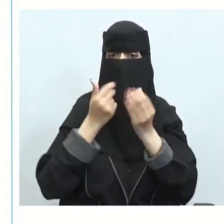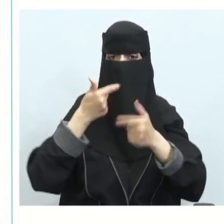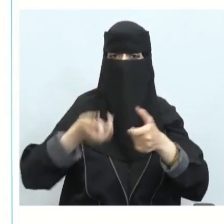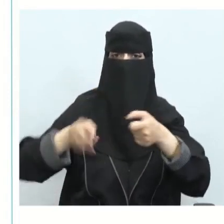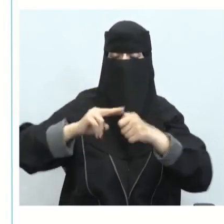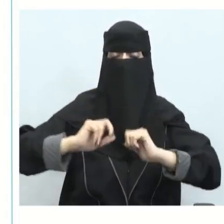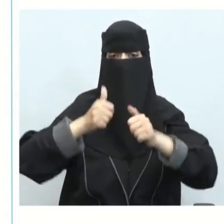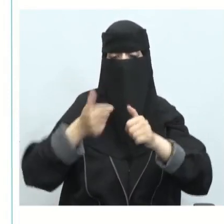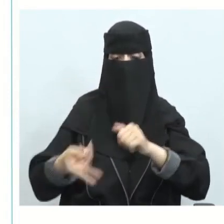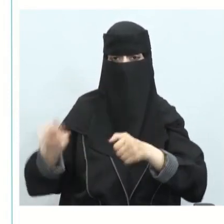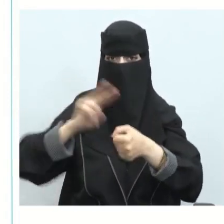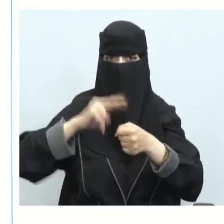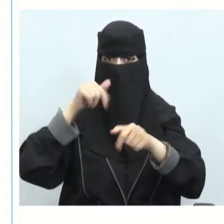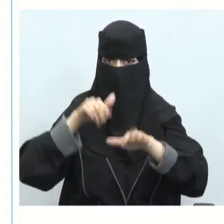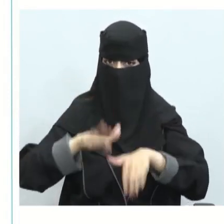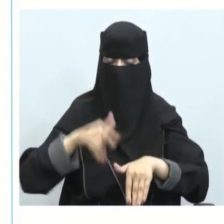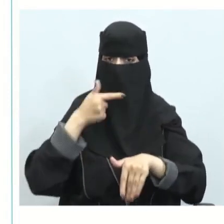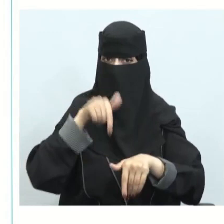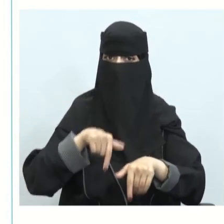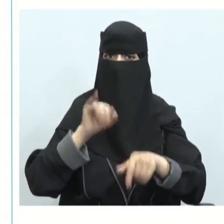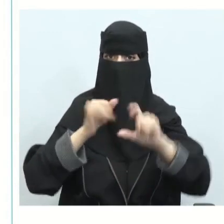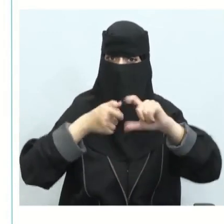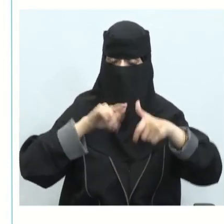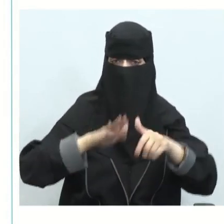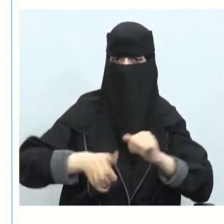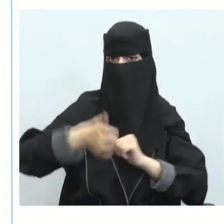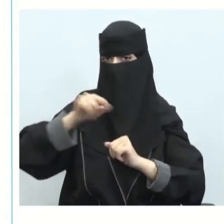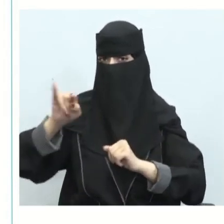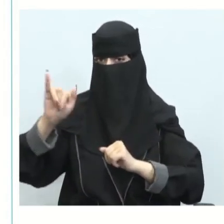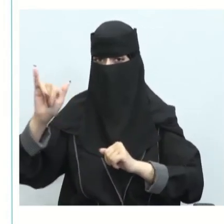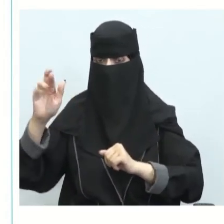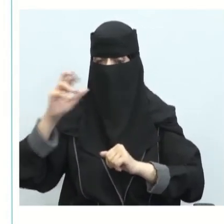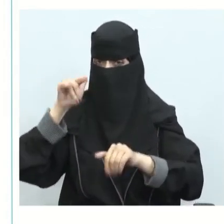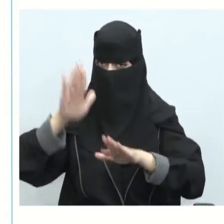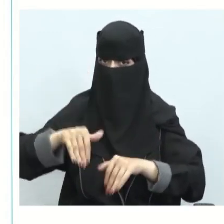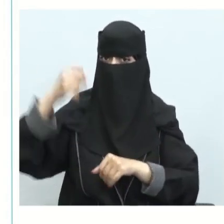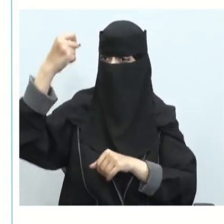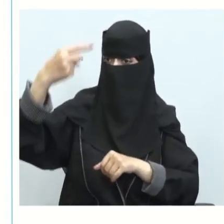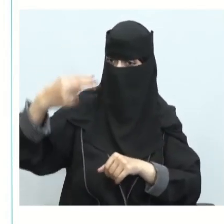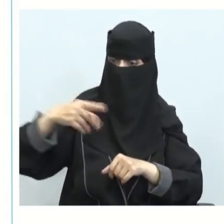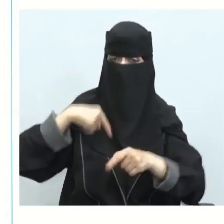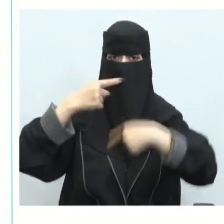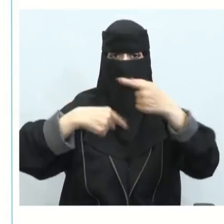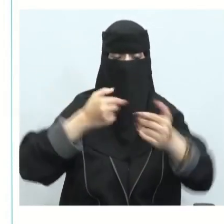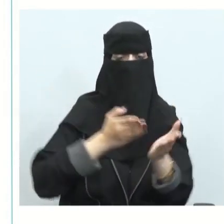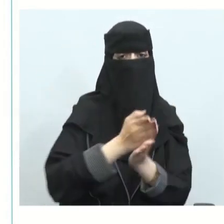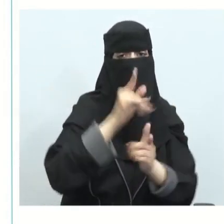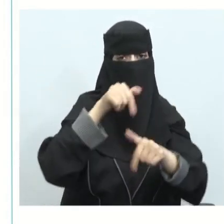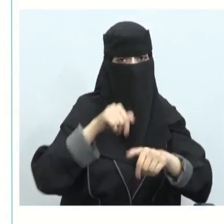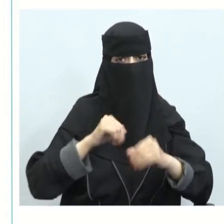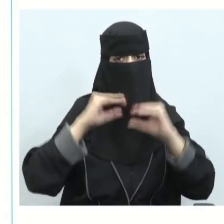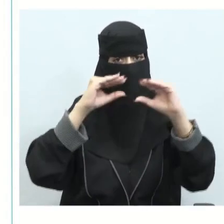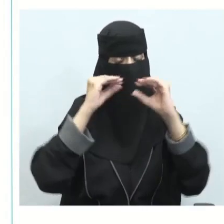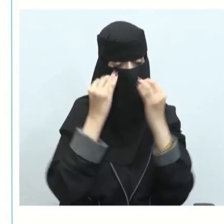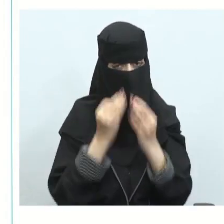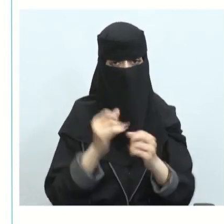إعادة تدويرها ذكرنا أيضا هناك منظمة الآيزو وهناك معايير للاستدامة والجودة في